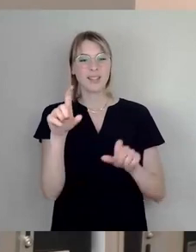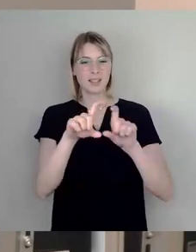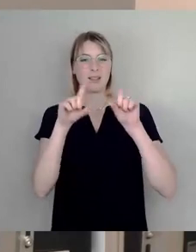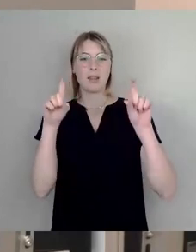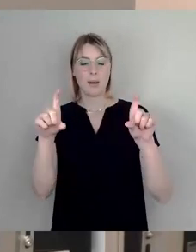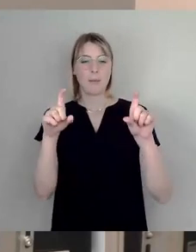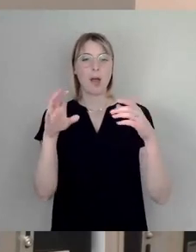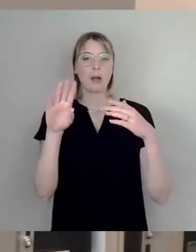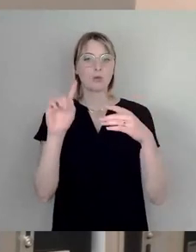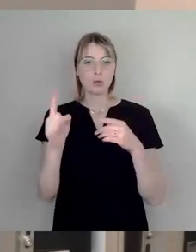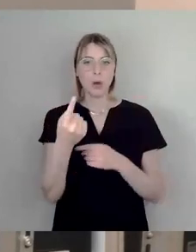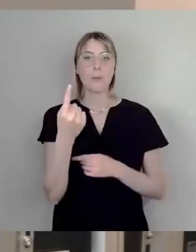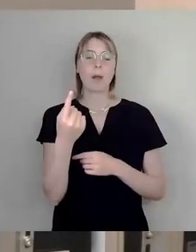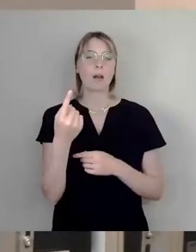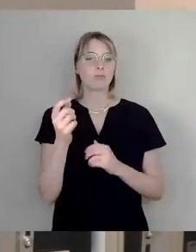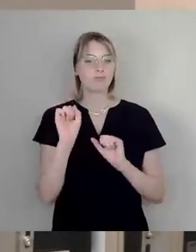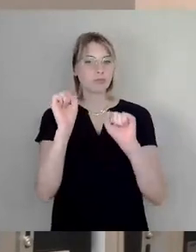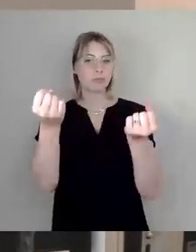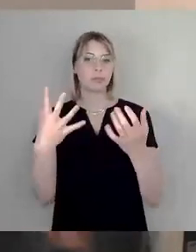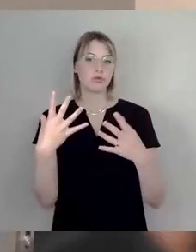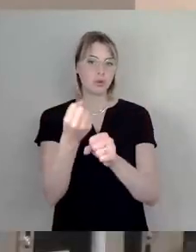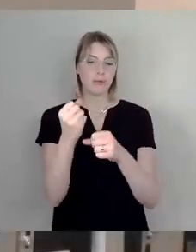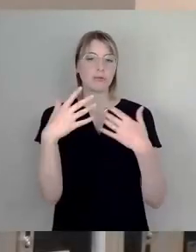hier heute auch auf den Weg bringen könnten. Vielen Dank.